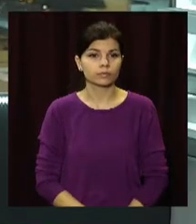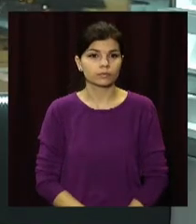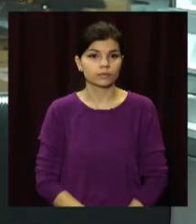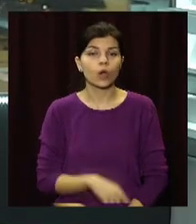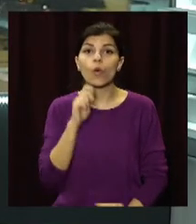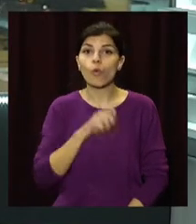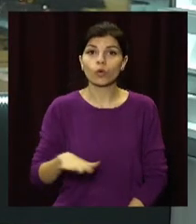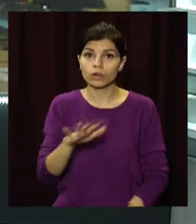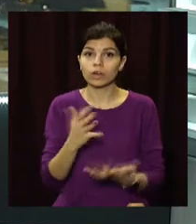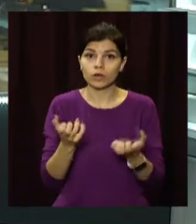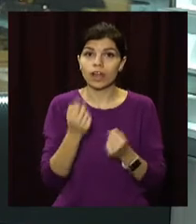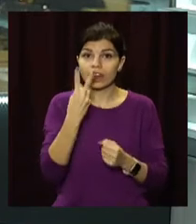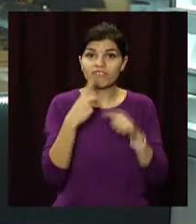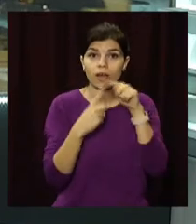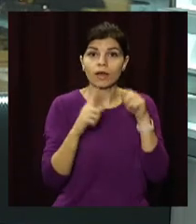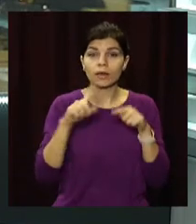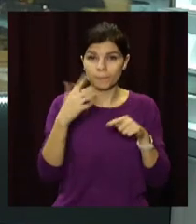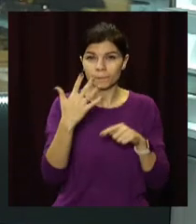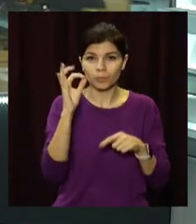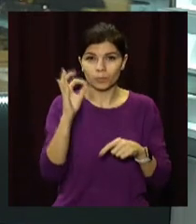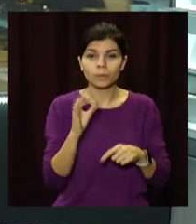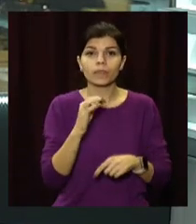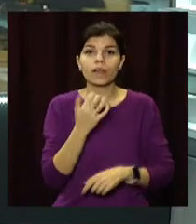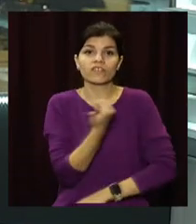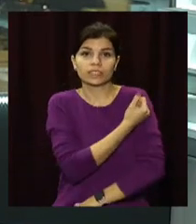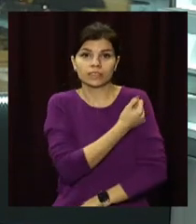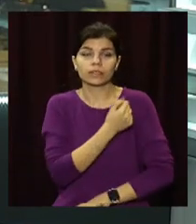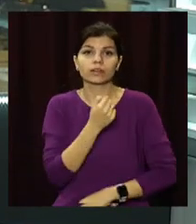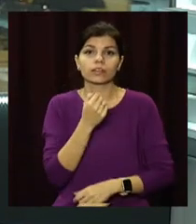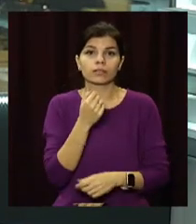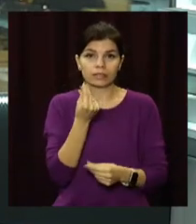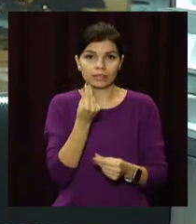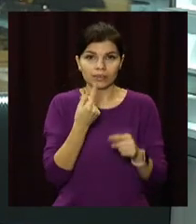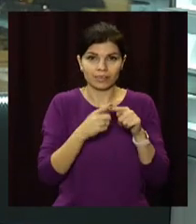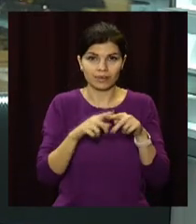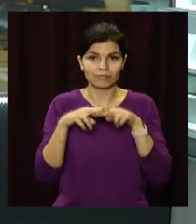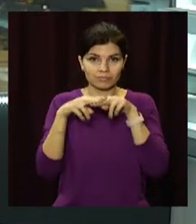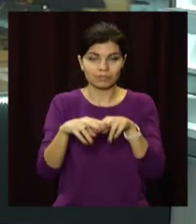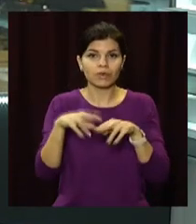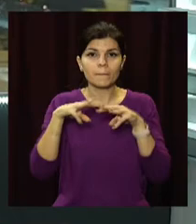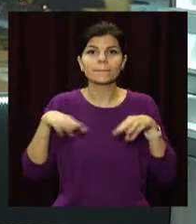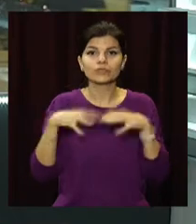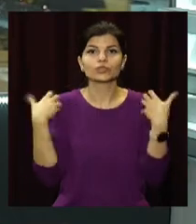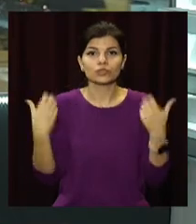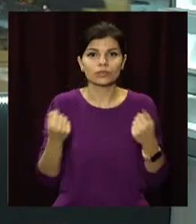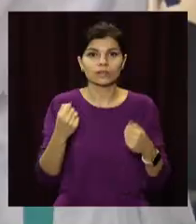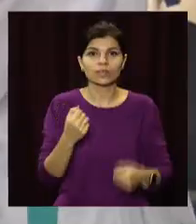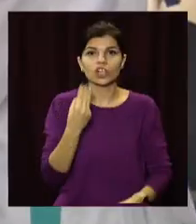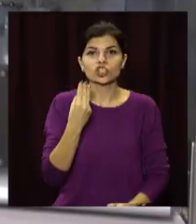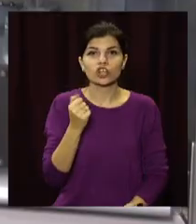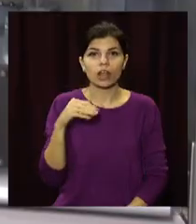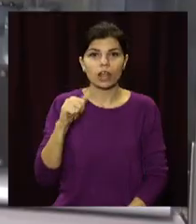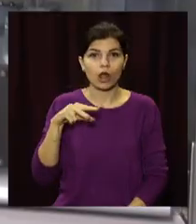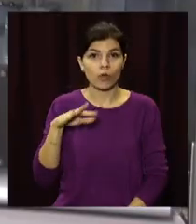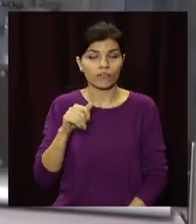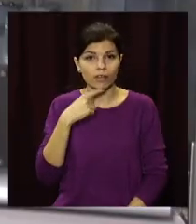Україна отримає 2,5 мільярди на вакцину від коронавірусу. Про це повідомила заступниця міністра охорони здоров'я Світлана Шаталова.